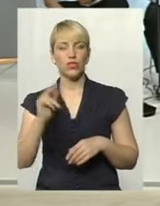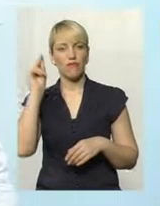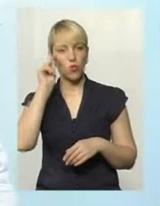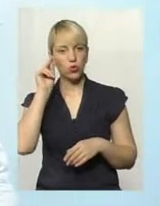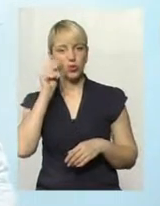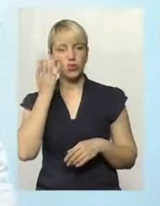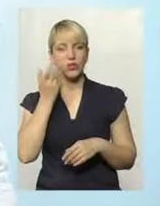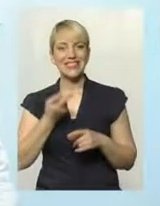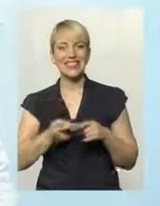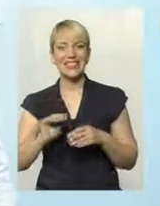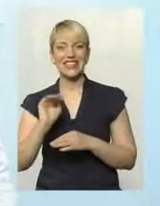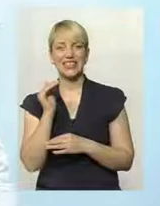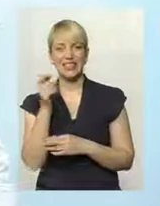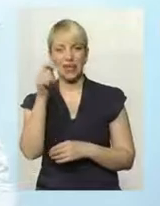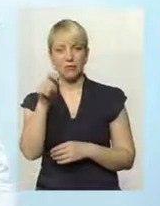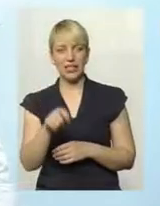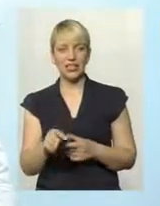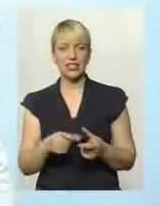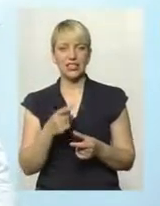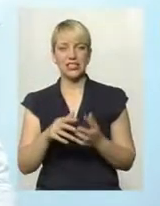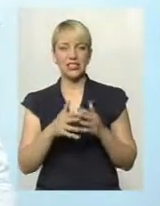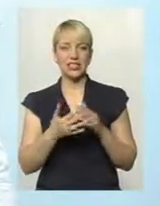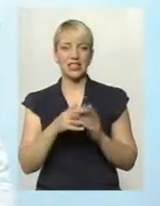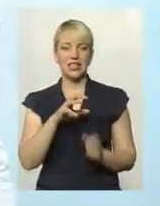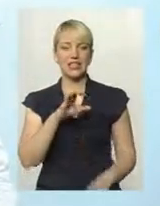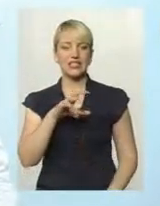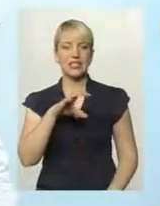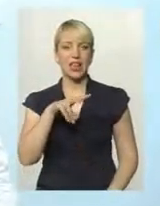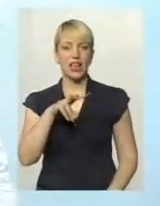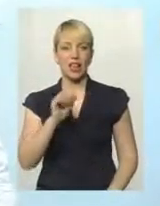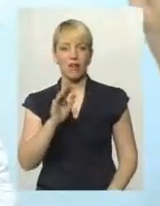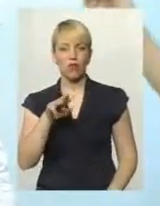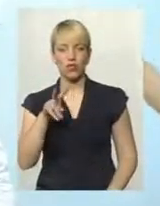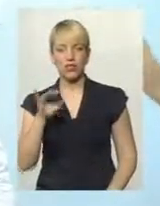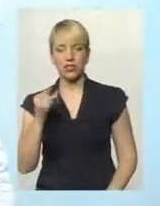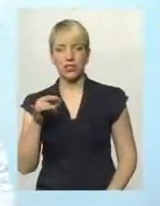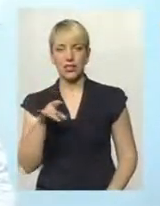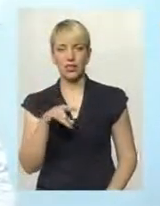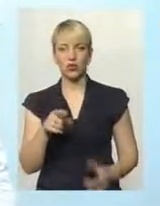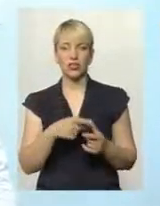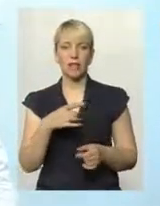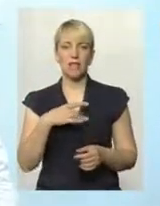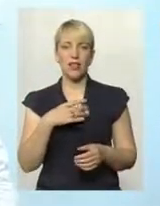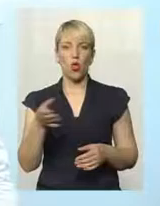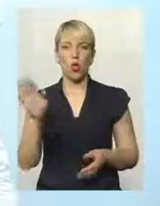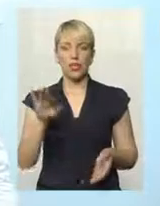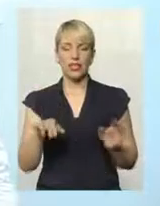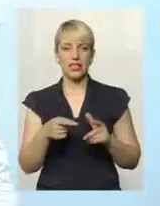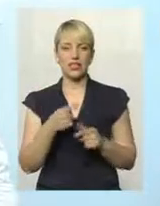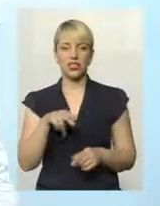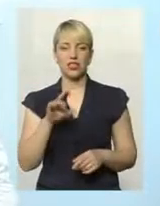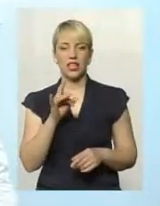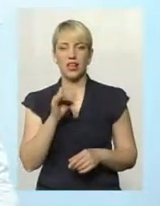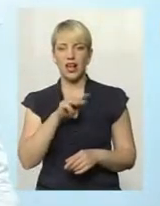коли ця дитина приїде чи то з села Славуцького району, чи то десь з Білогір'я, чи з Деражні в